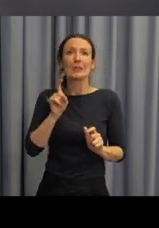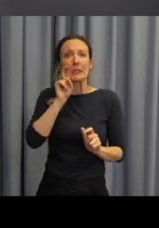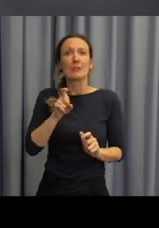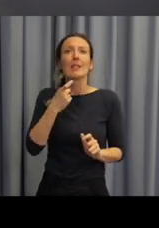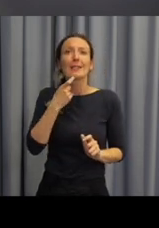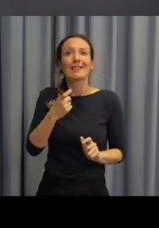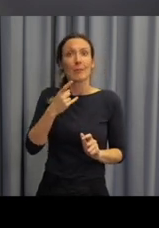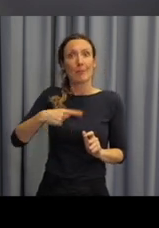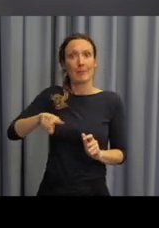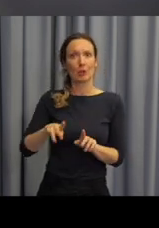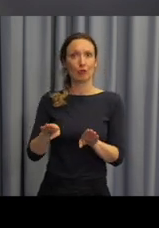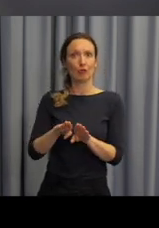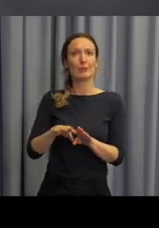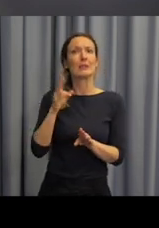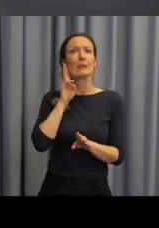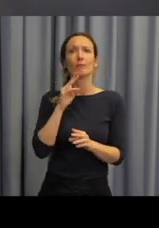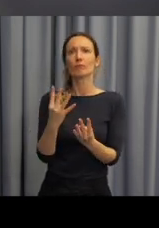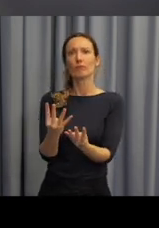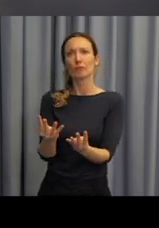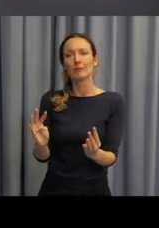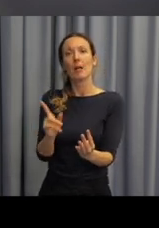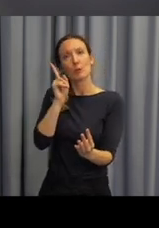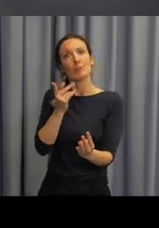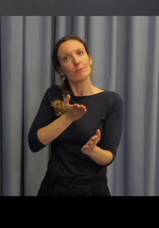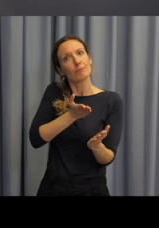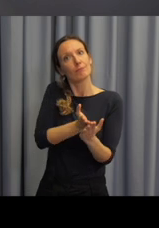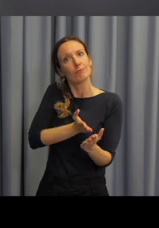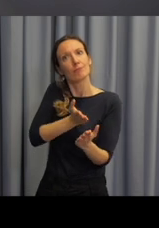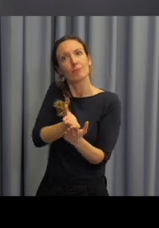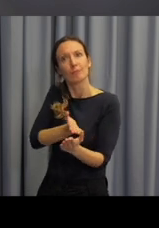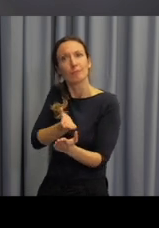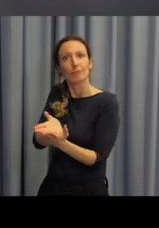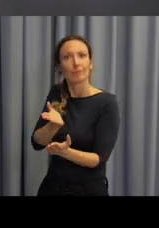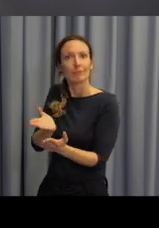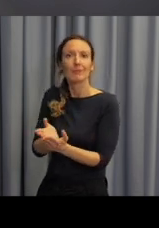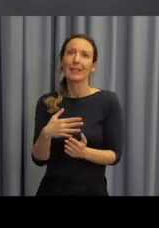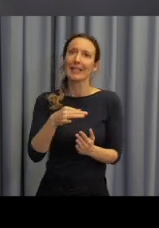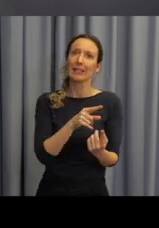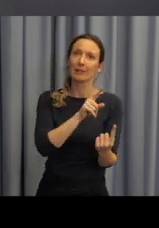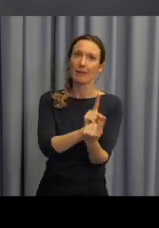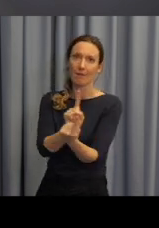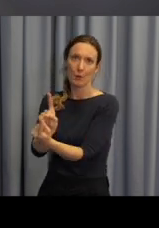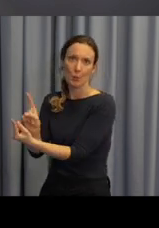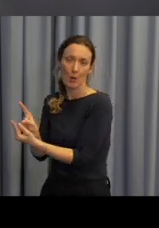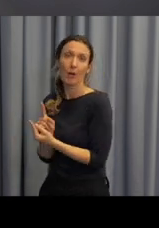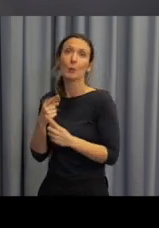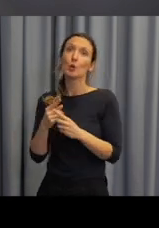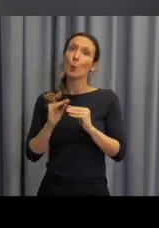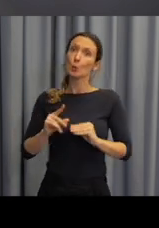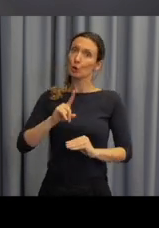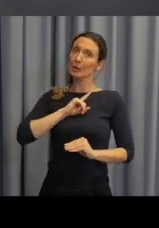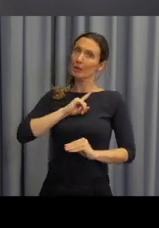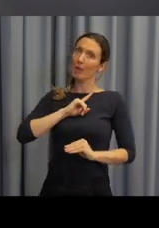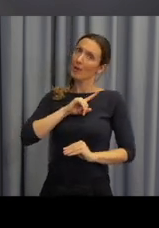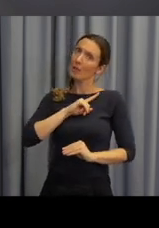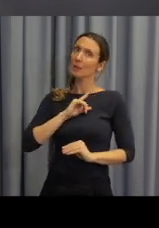přizpůsobení potřebám individuálních jednotlivých žáků, individuálních učitelů a konkrétní situaci a třídě. A